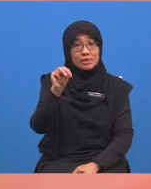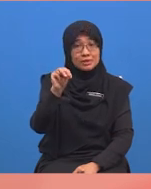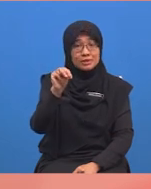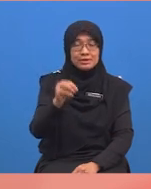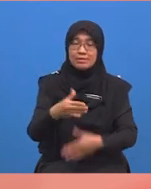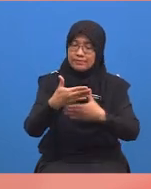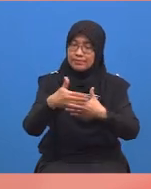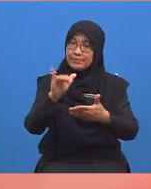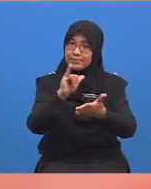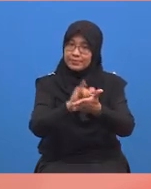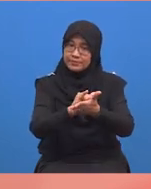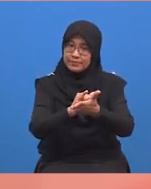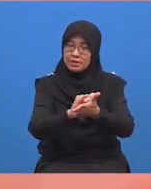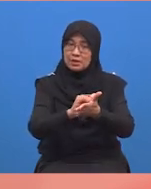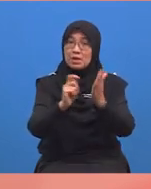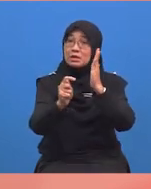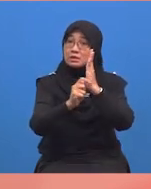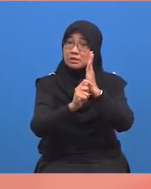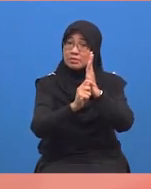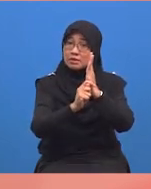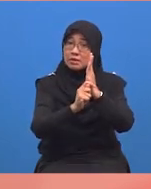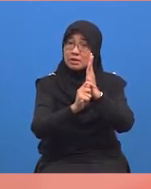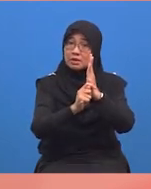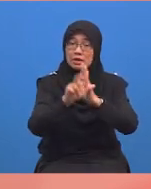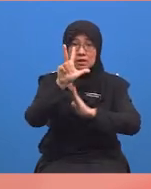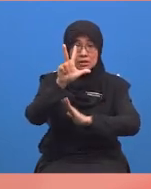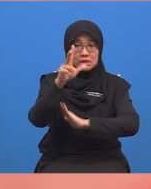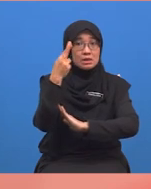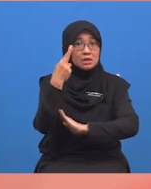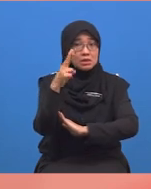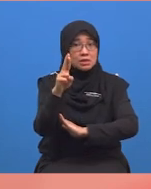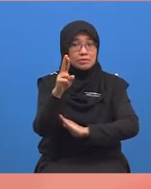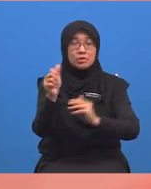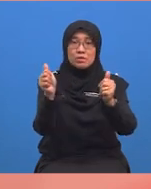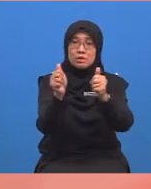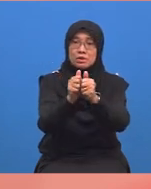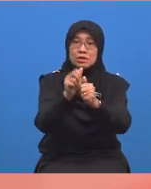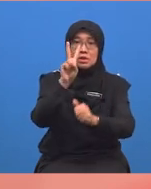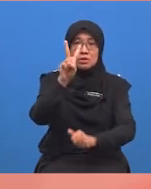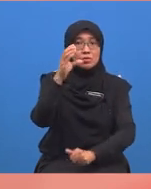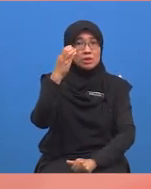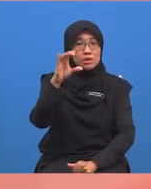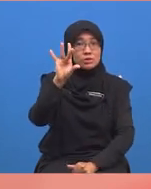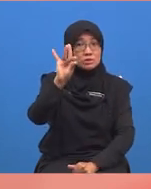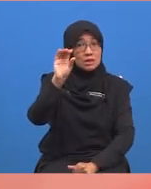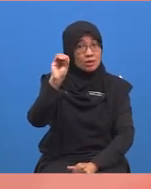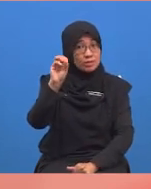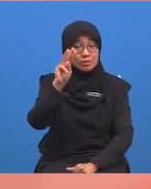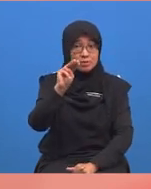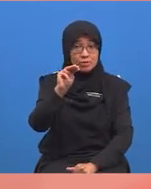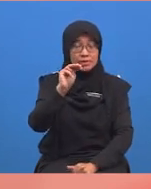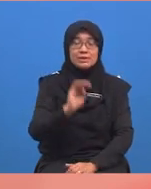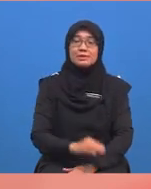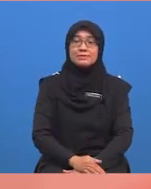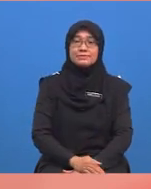Selepas itu, tambahkan nilai tiga ribu meter dengan nilai dua ratus lapan puluh